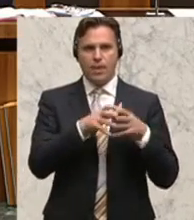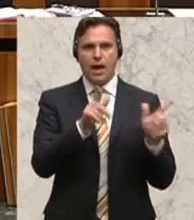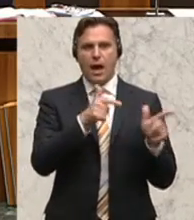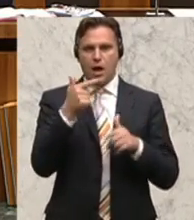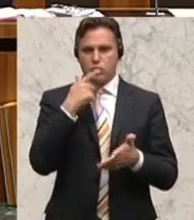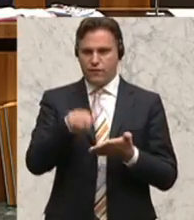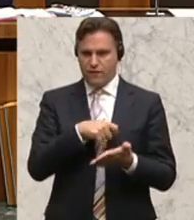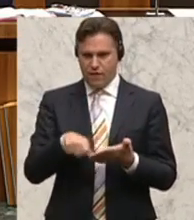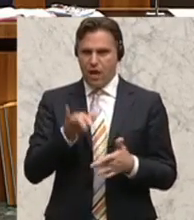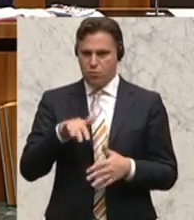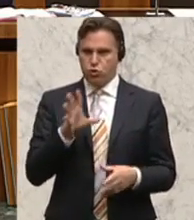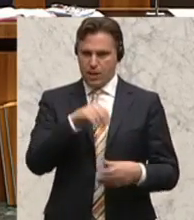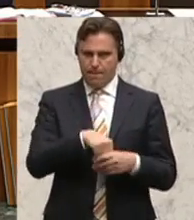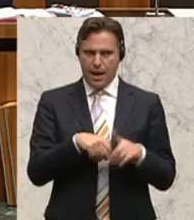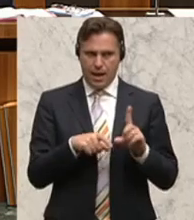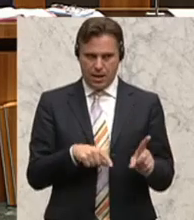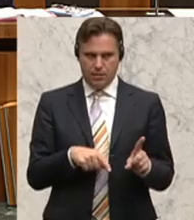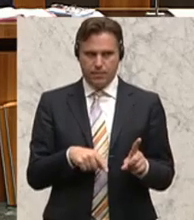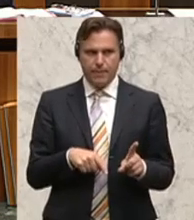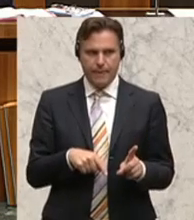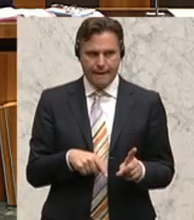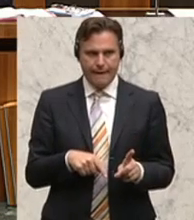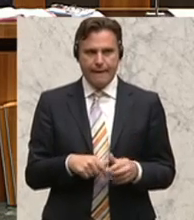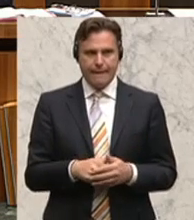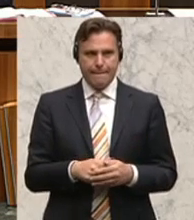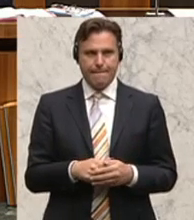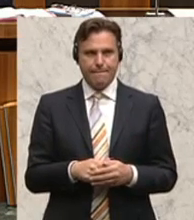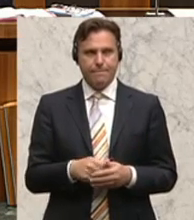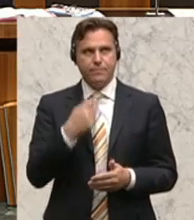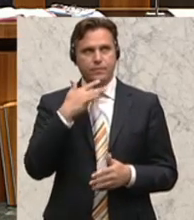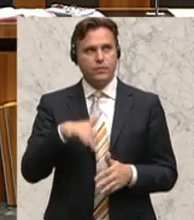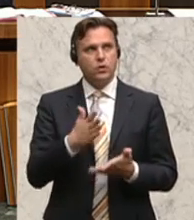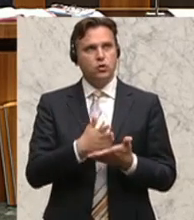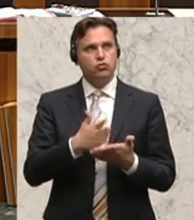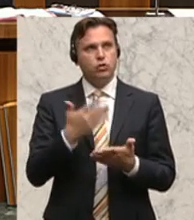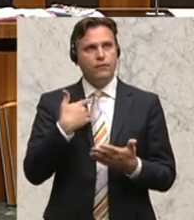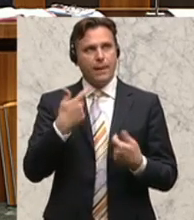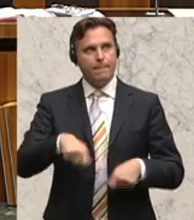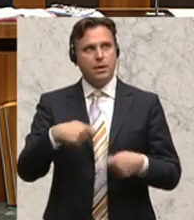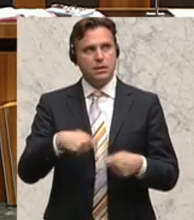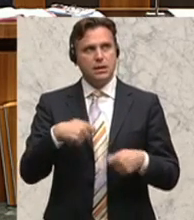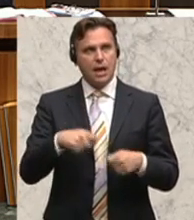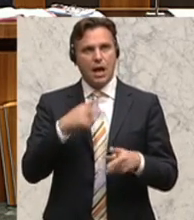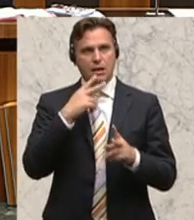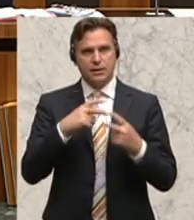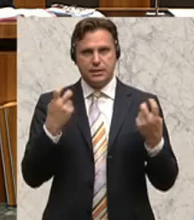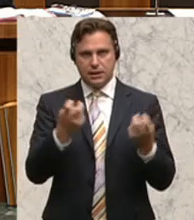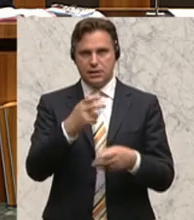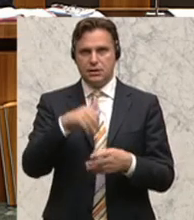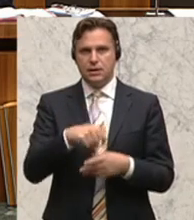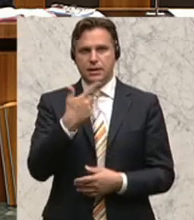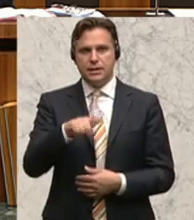teilzunehmen. Es hat in der Präsidialsitzung vom 22.05